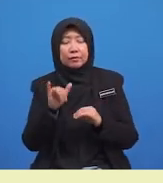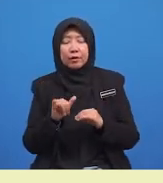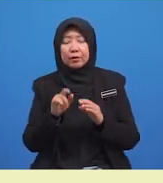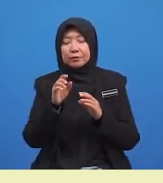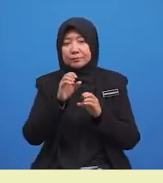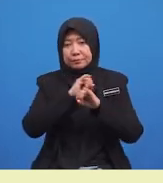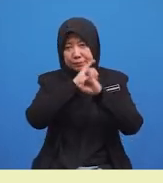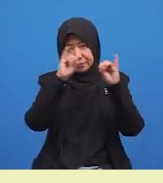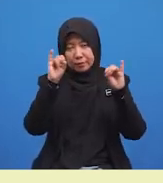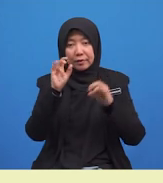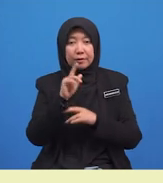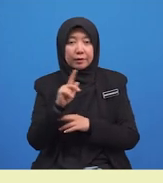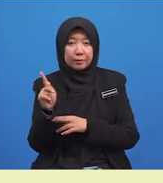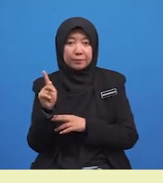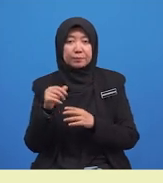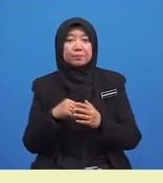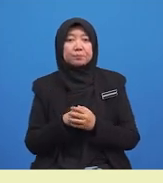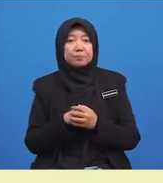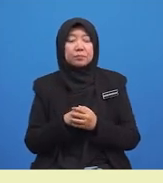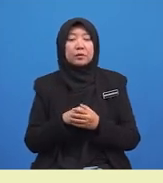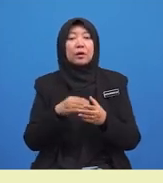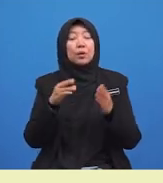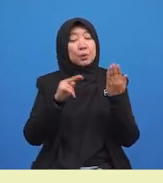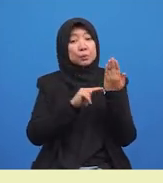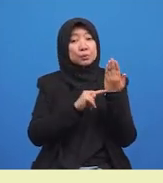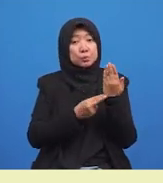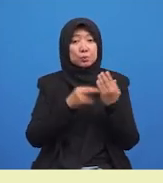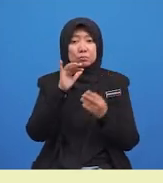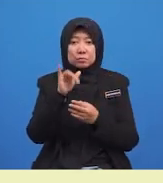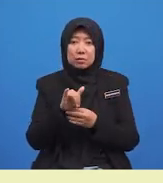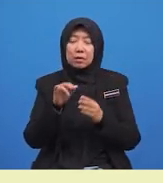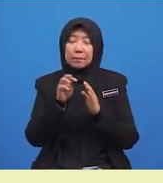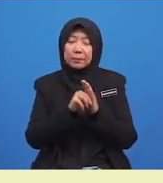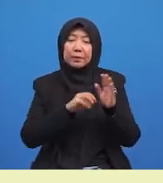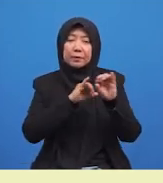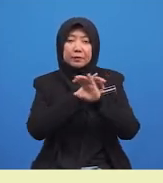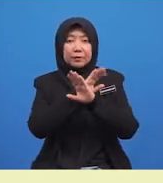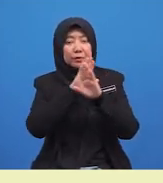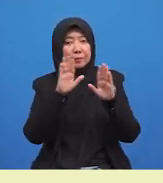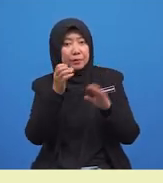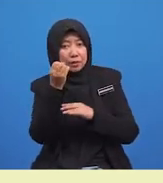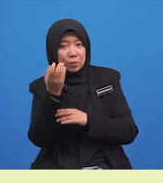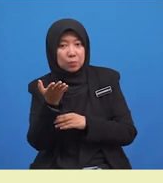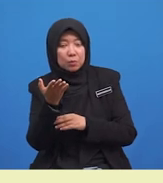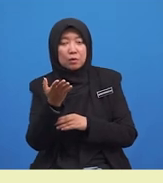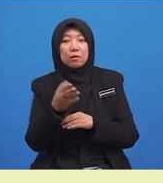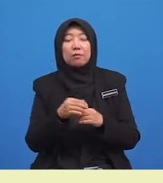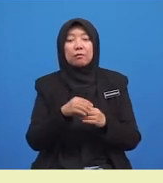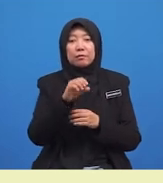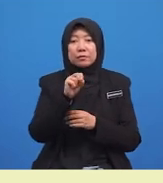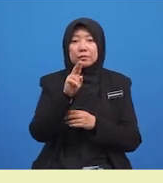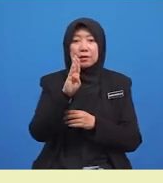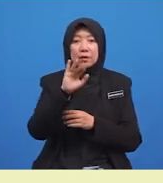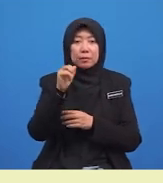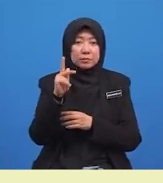Manakala, predikat pula adalah unsur yang menerangkan subjek. Perhatikan contoh ayat